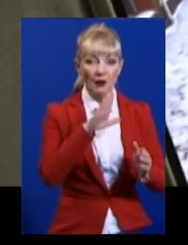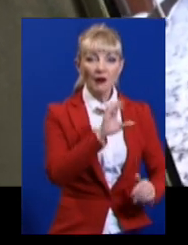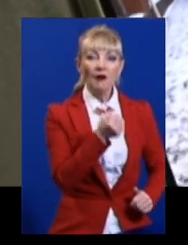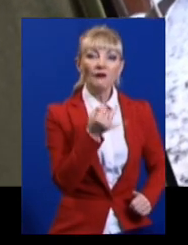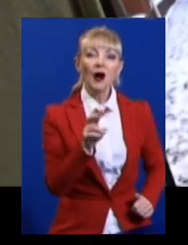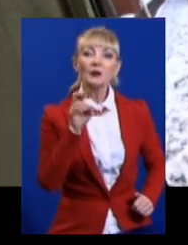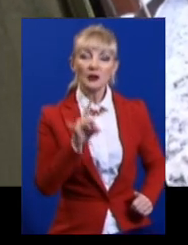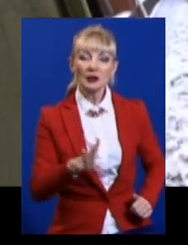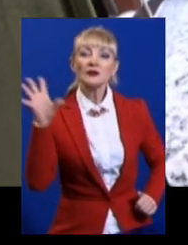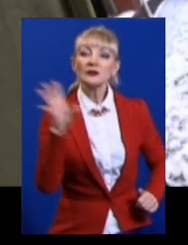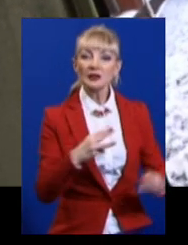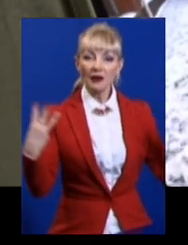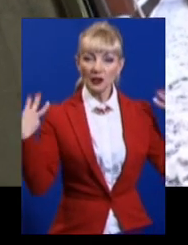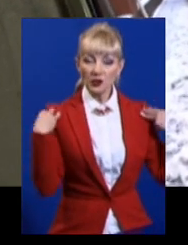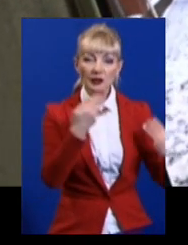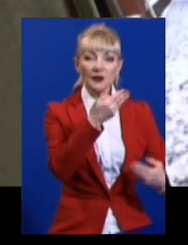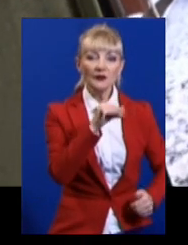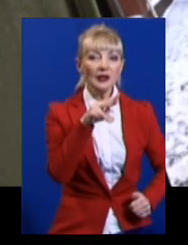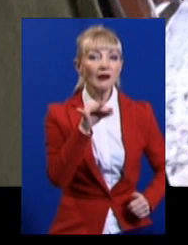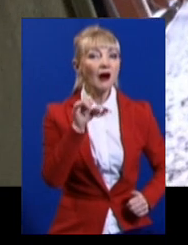всі начальники філії,